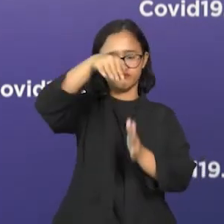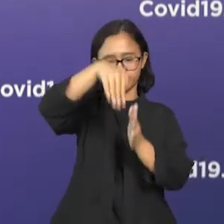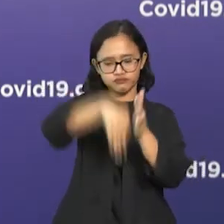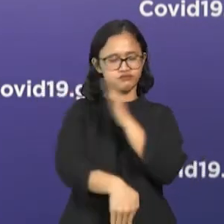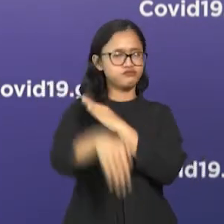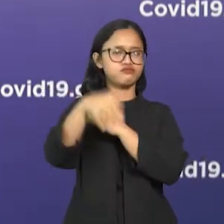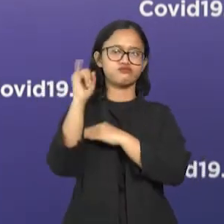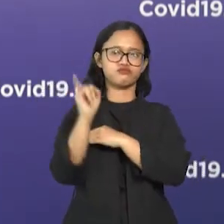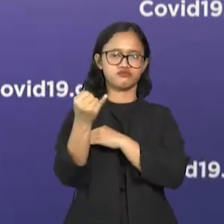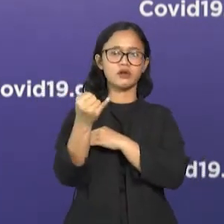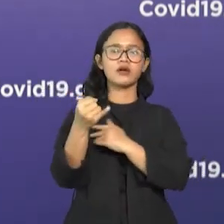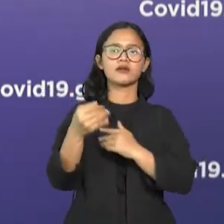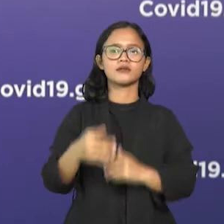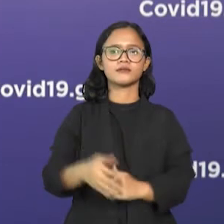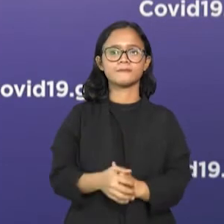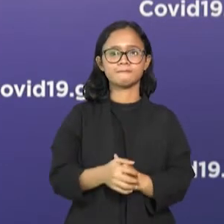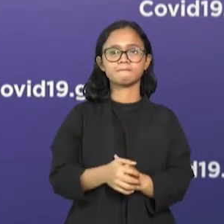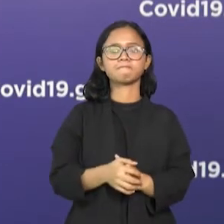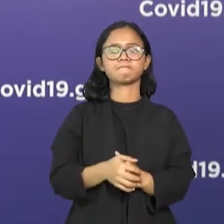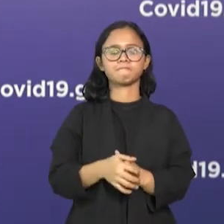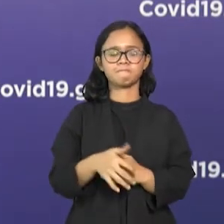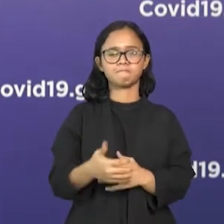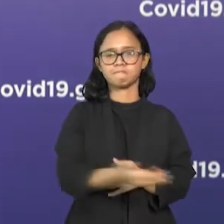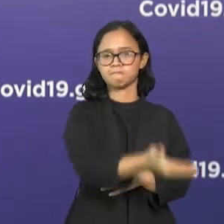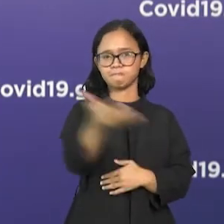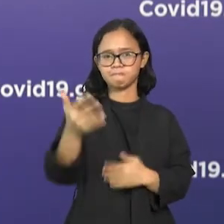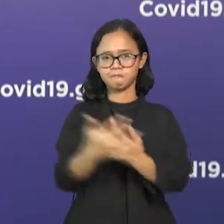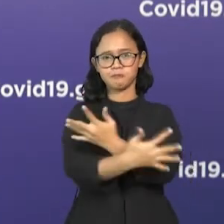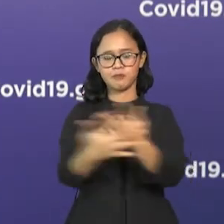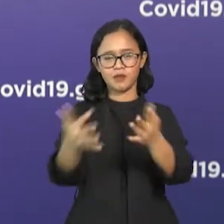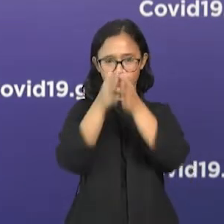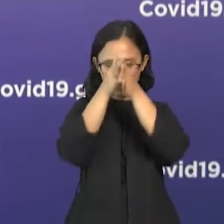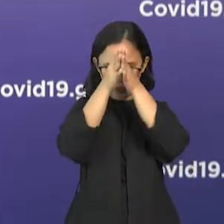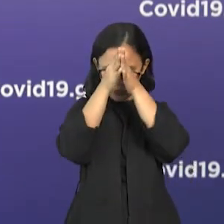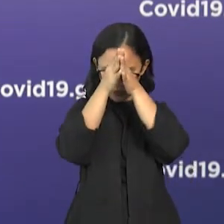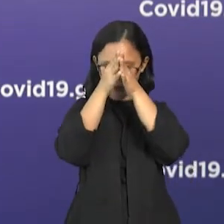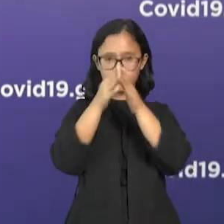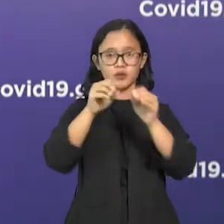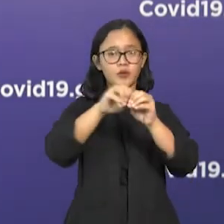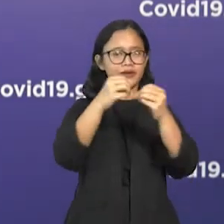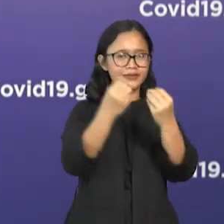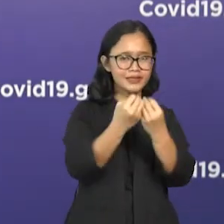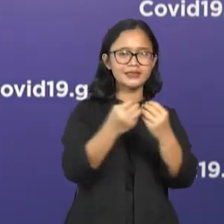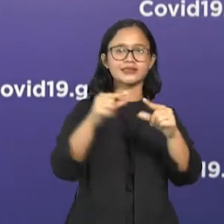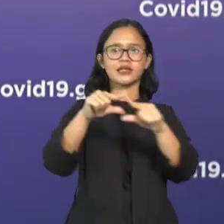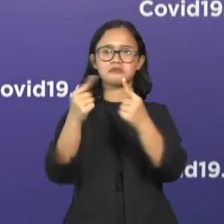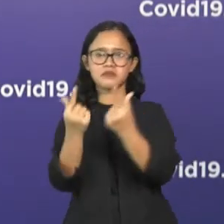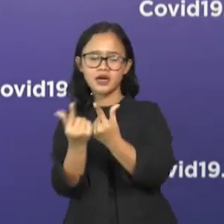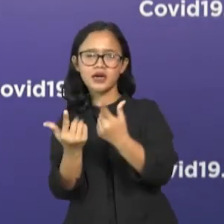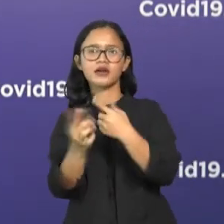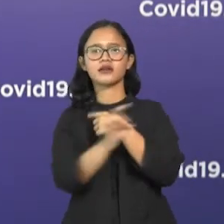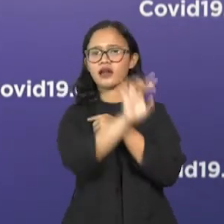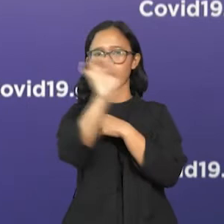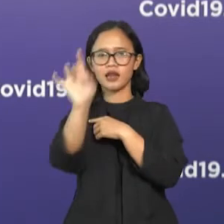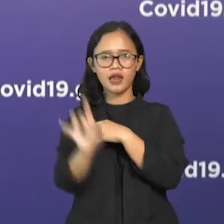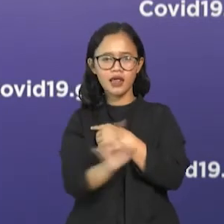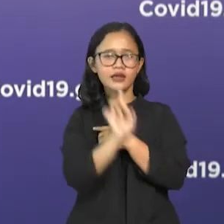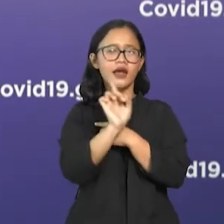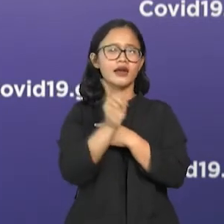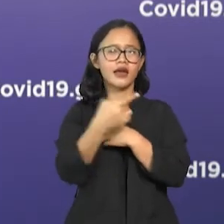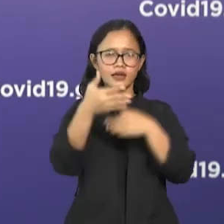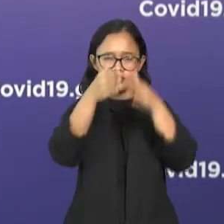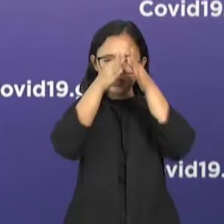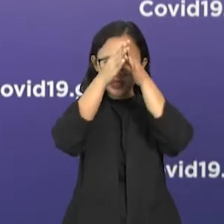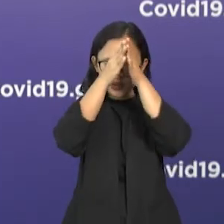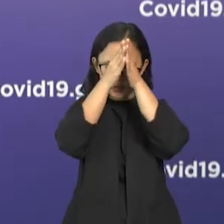Umat Hindu yang ada di seluruh Indonesia yang kami hormati, seluruh pimpinan, organisasi, lembaga, kemasyarakatan Hindu yang ada